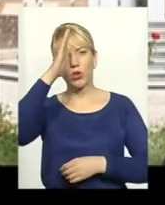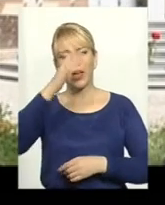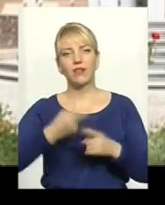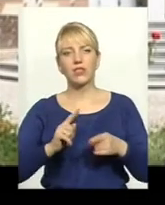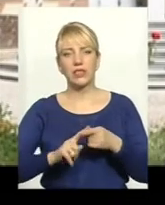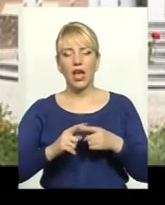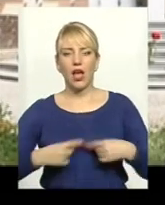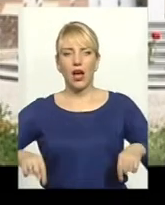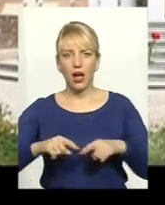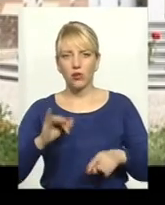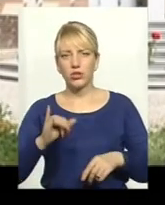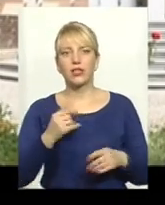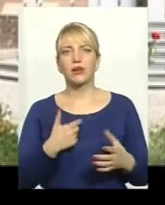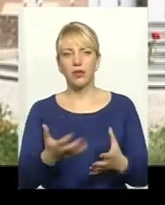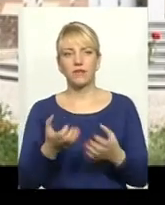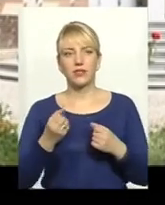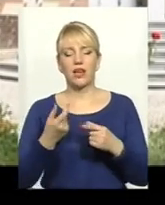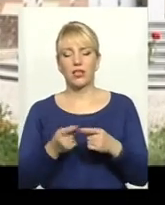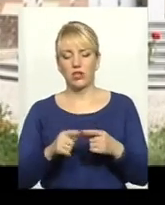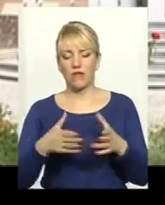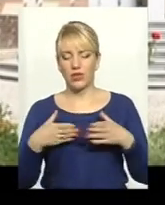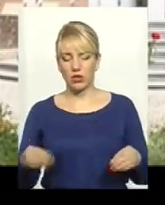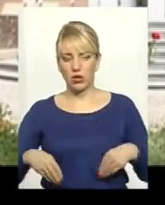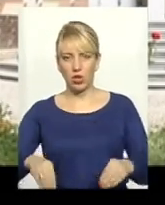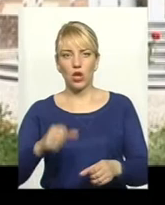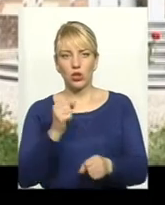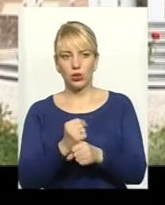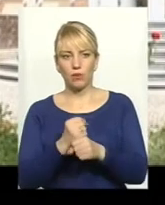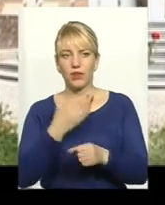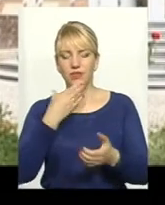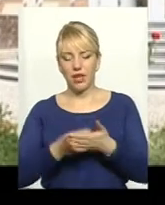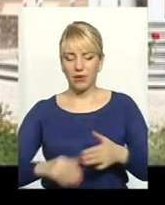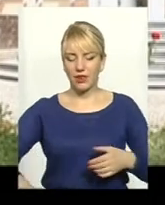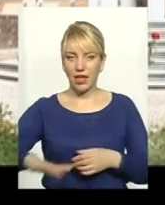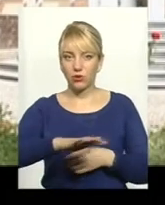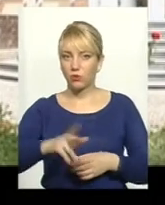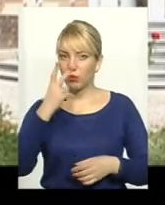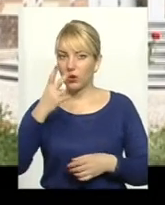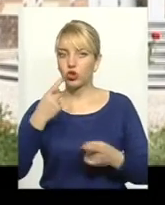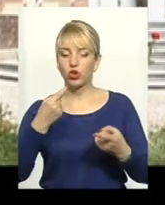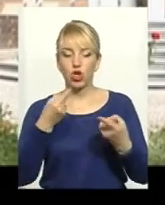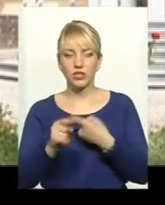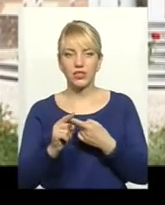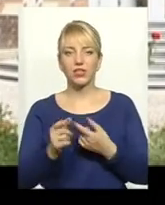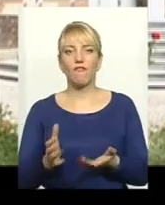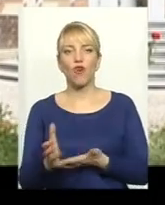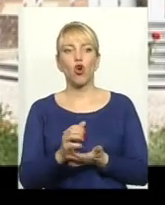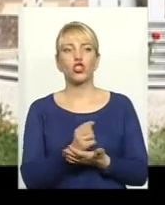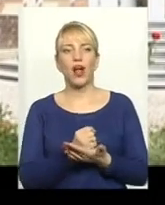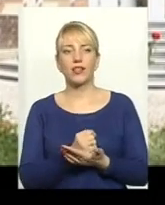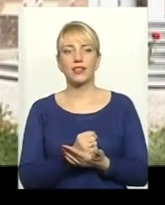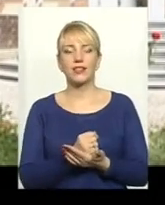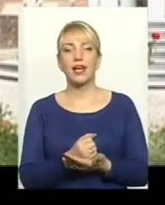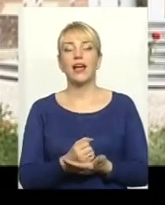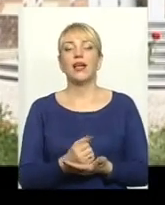ми, взявши цього року висновлюю цю сівалку, зробивши посів себе на території, побачили, що різниця ворожайності становить на одній з